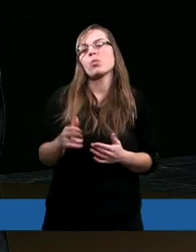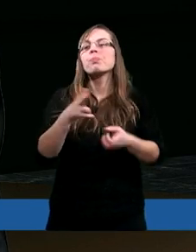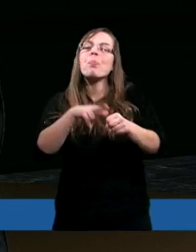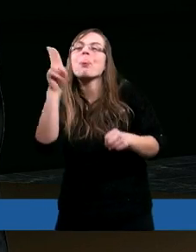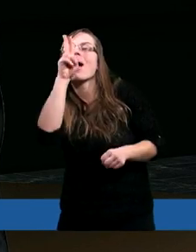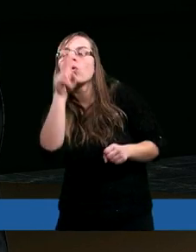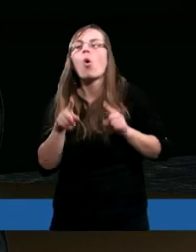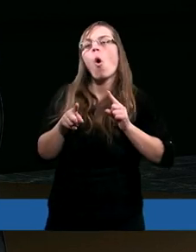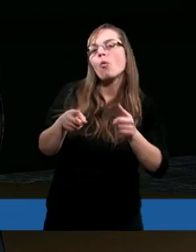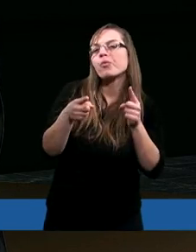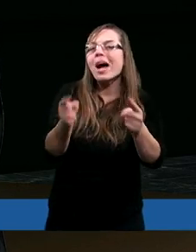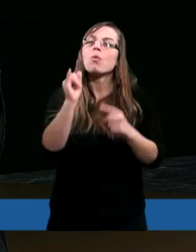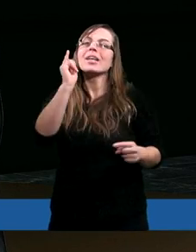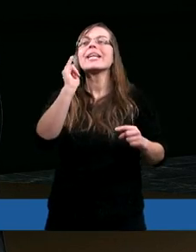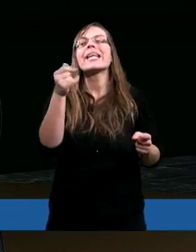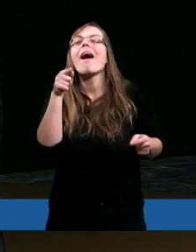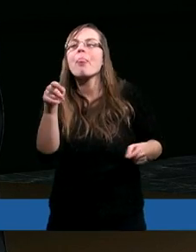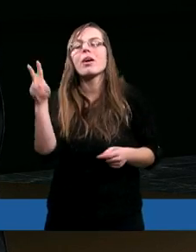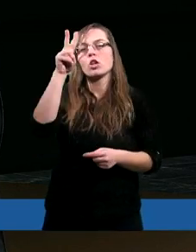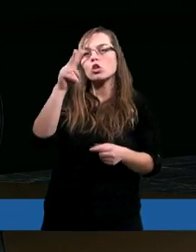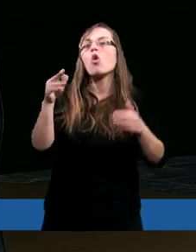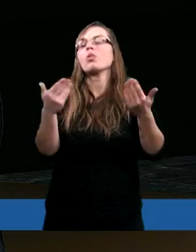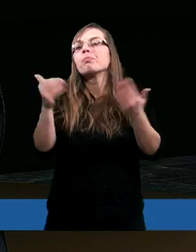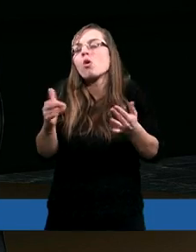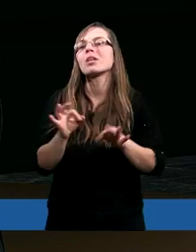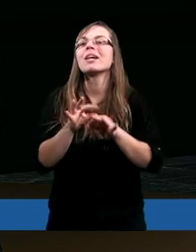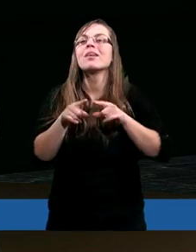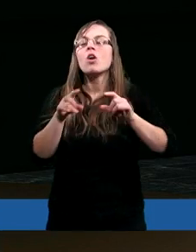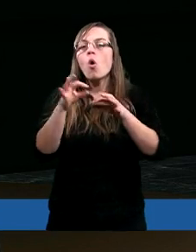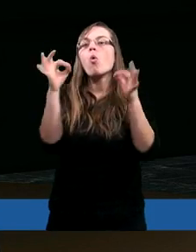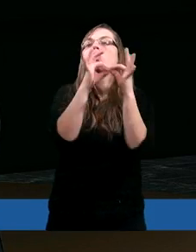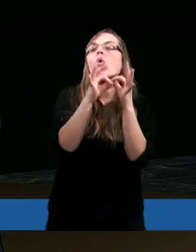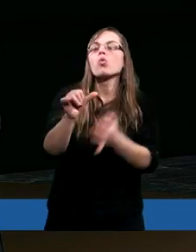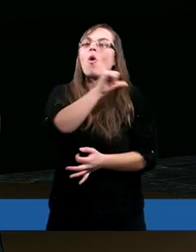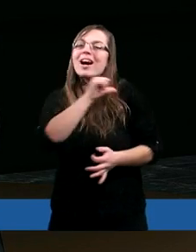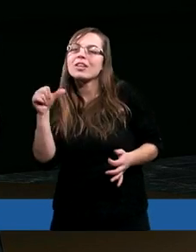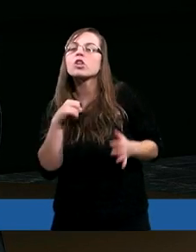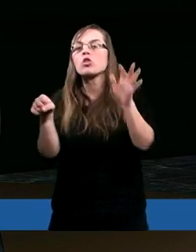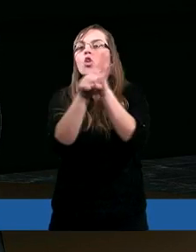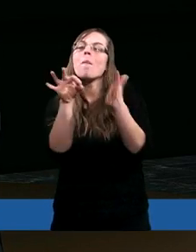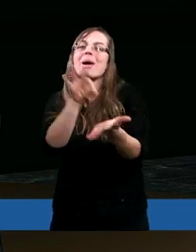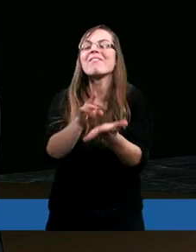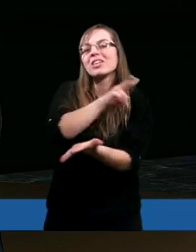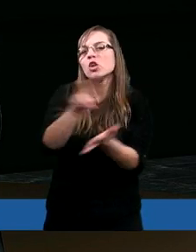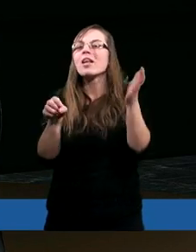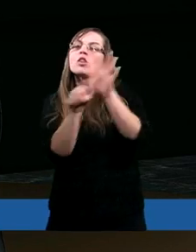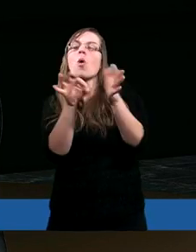na kogo oddziałuje i jak ten ktoś, co już było podkreślone, ustosunkowuje się do pewnych rzeczy, do pewnych praw,